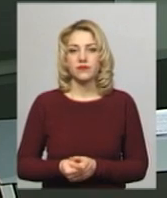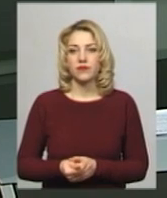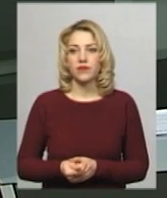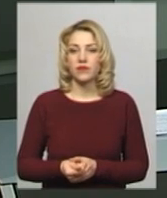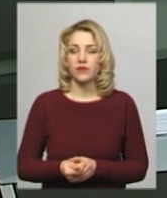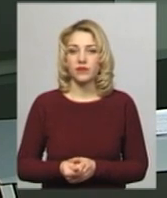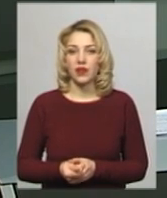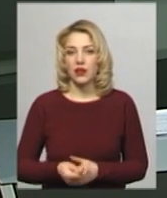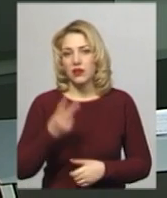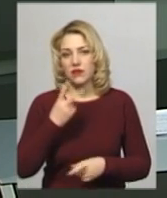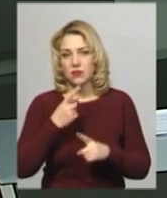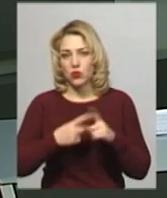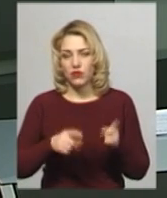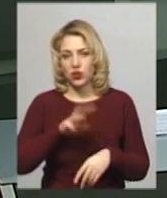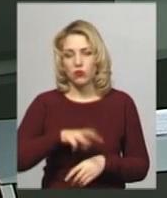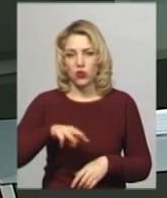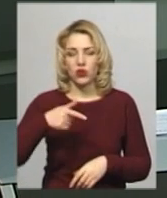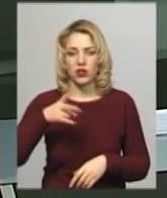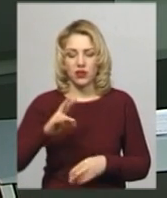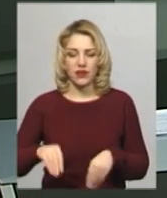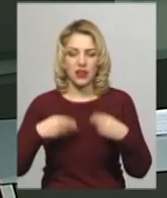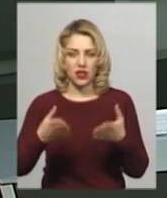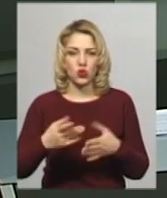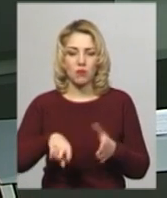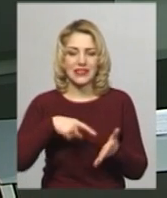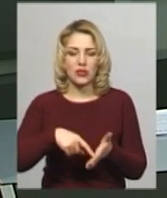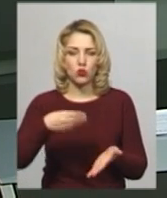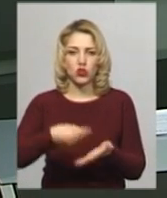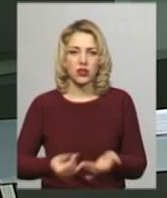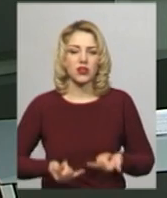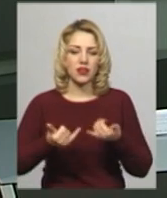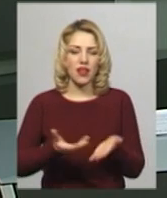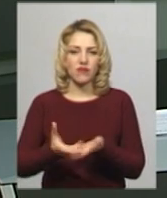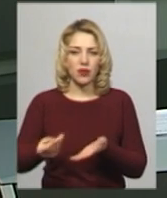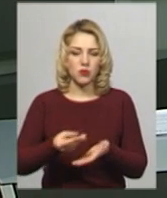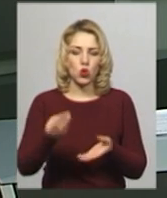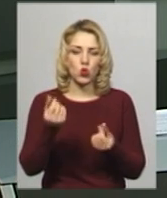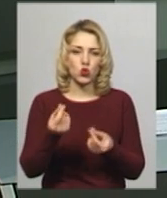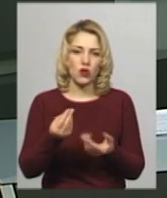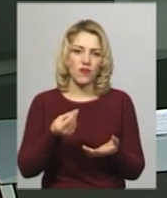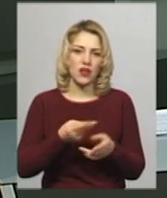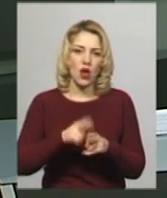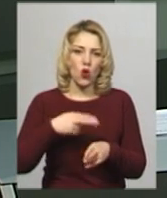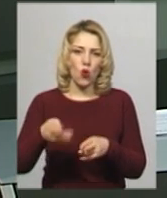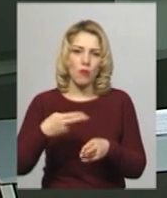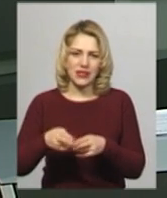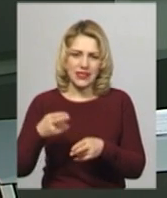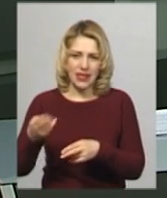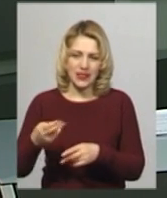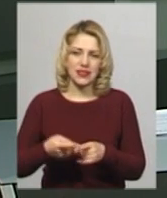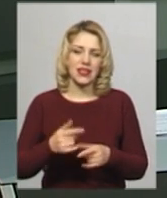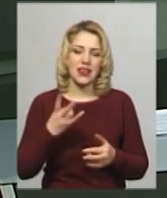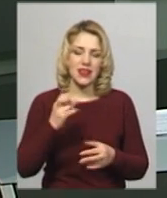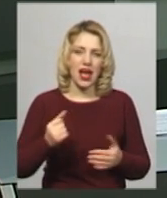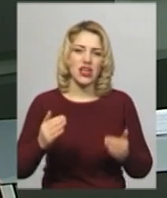Перший. Два з половиною мільйони гривень надають із міського бюджету для виплати грошових компенсацій на житло, розповідає міський голова